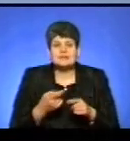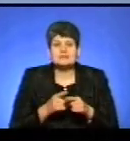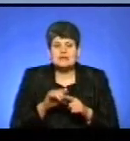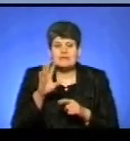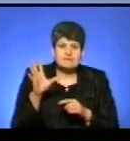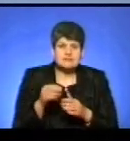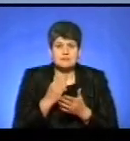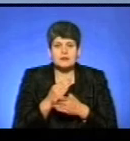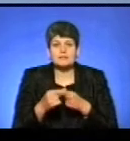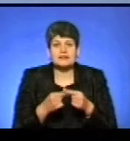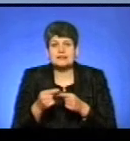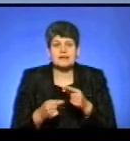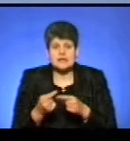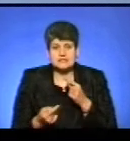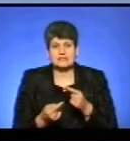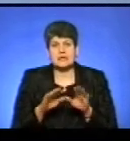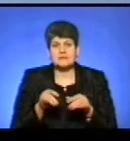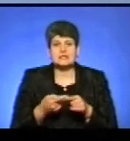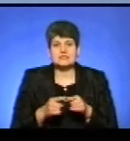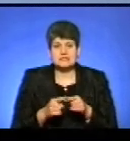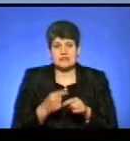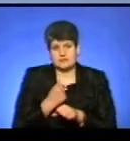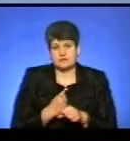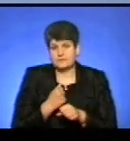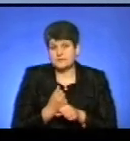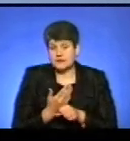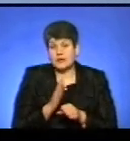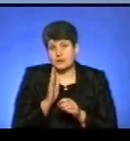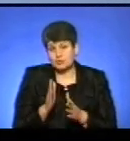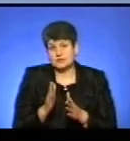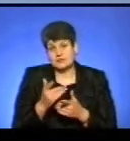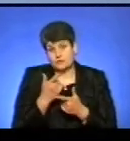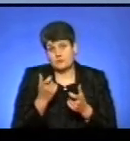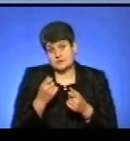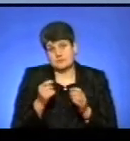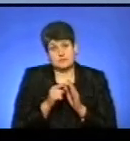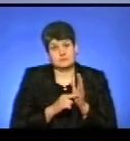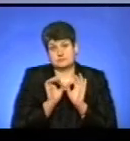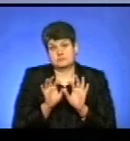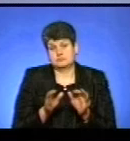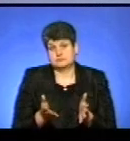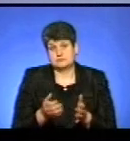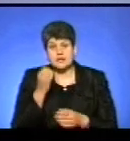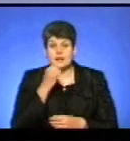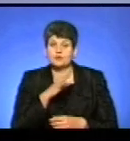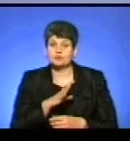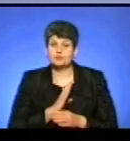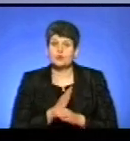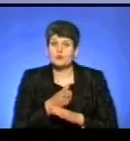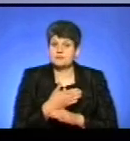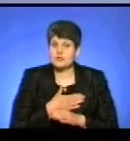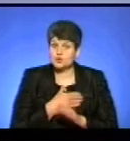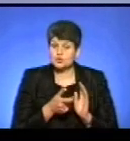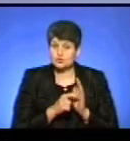все мали бути якісь наслідки після тих відповідних напрацювань. І як будемо мати якусь цікаву інформацію, без кого вам поділимось. Я вам дякую, що були гостем нашої